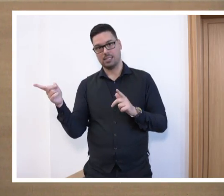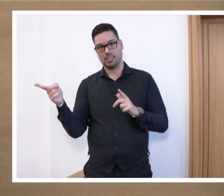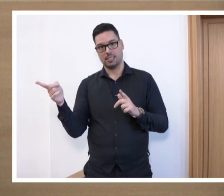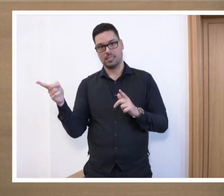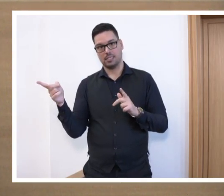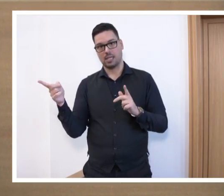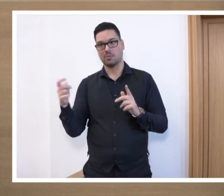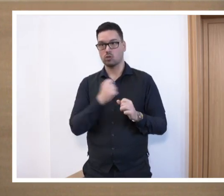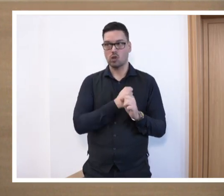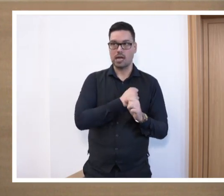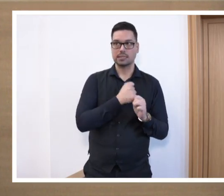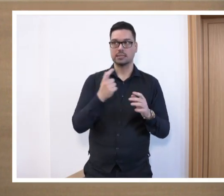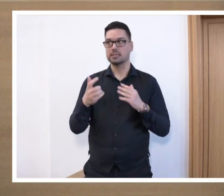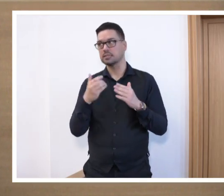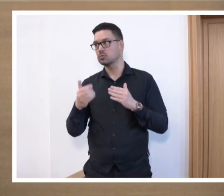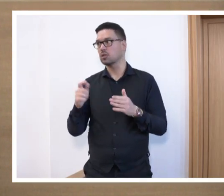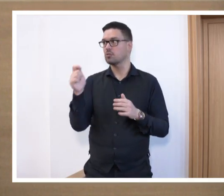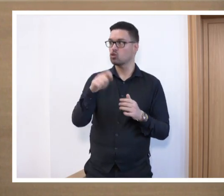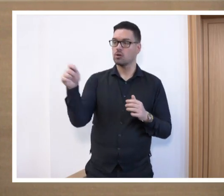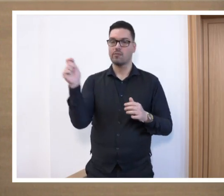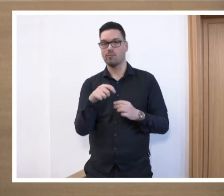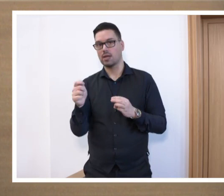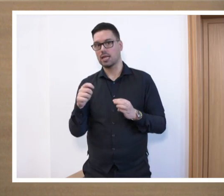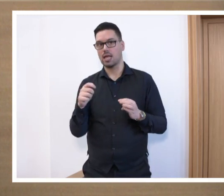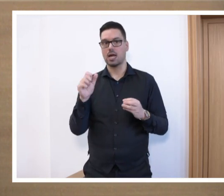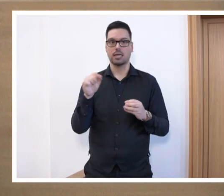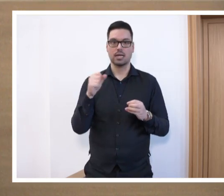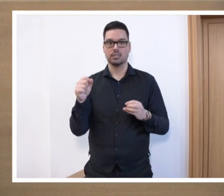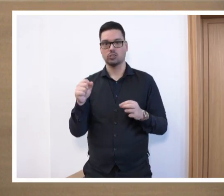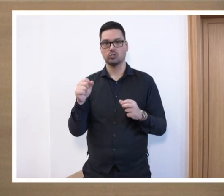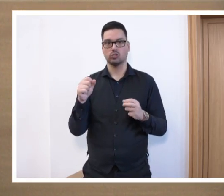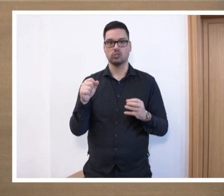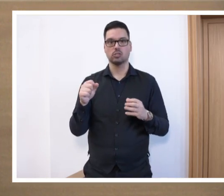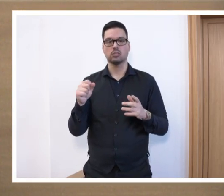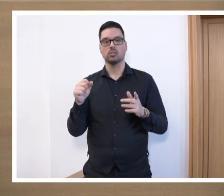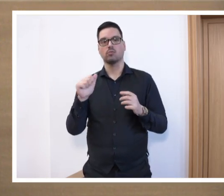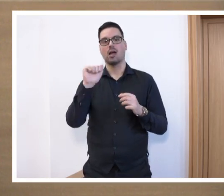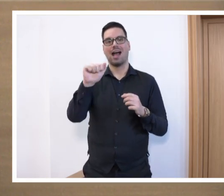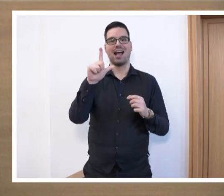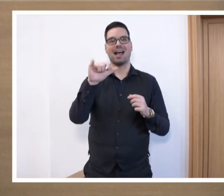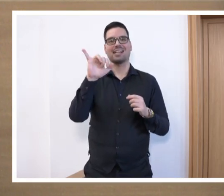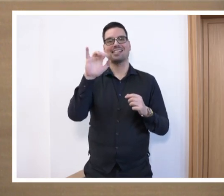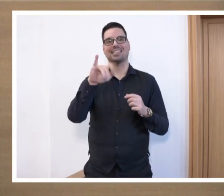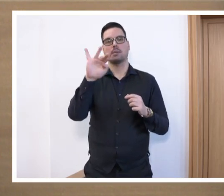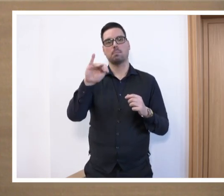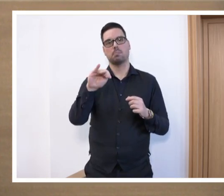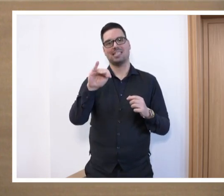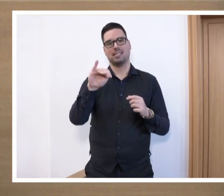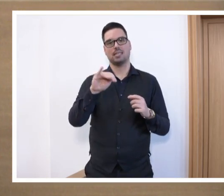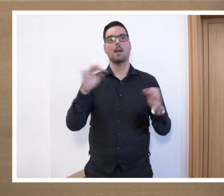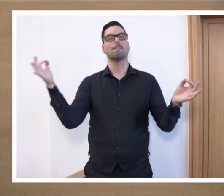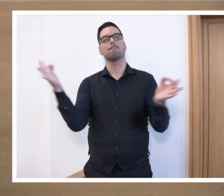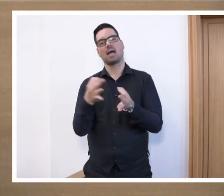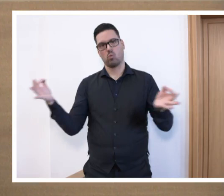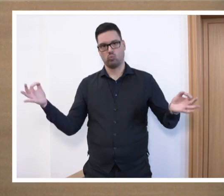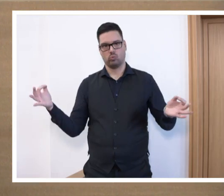hat sie zu treiben oder wegen der Wähler sie nicht treiben möchte, als Alibi dann dieses Gremium braucht. Also das könnte